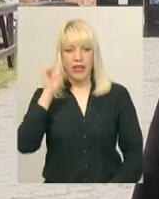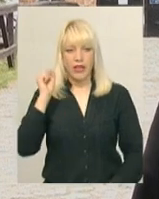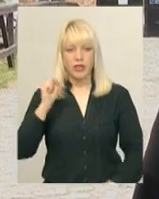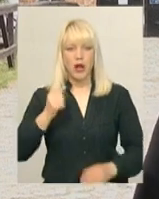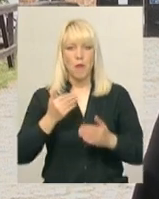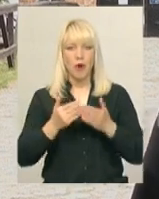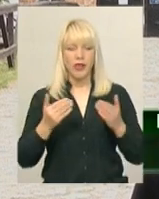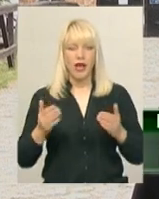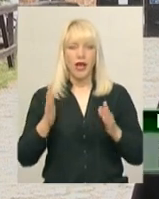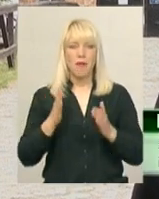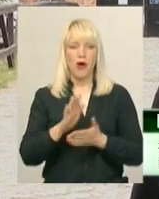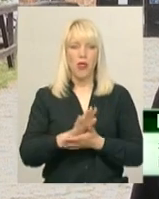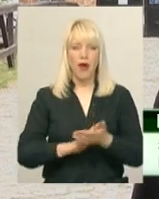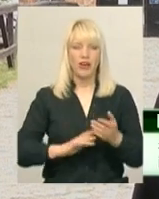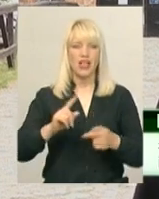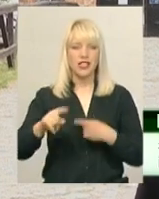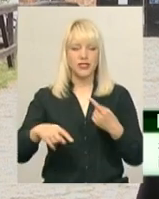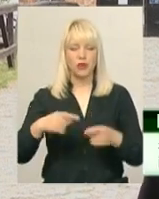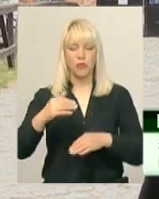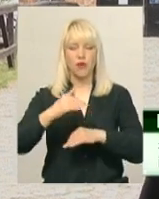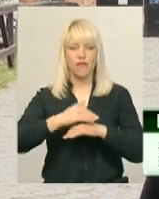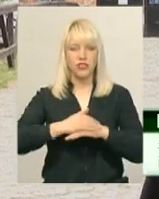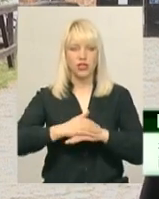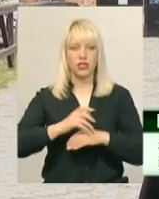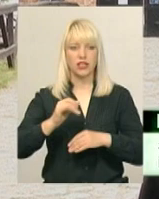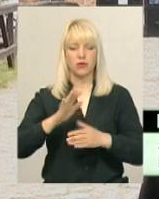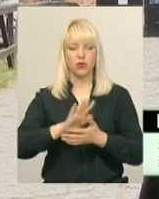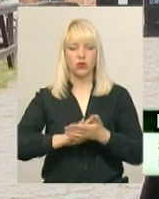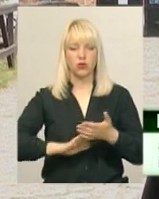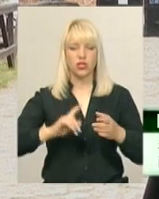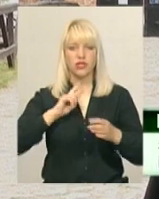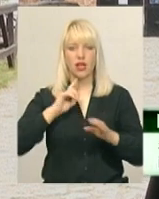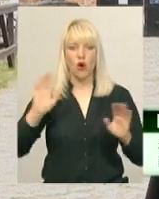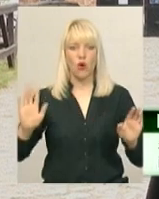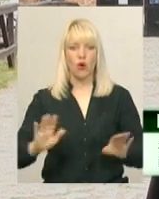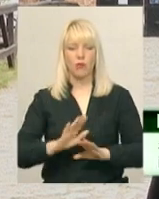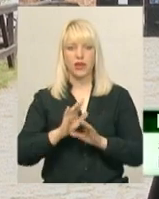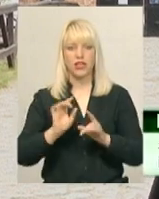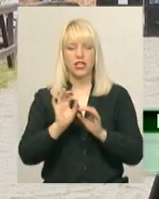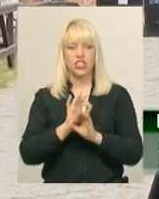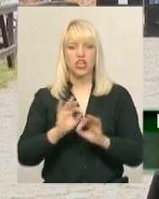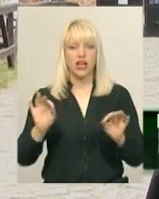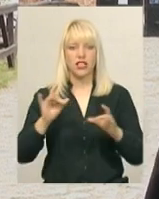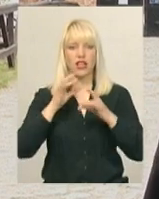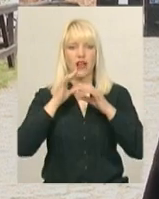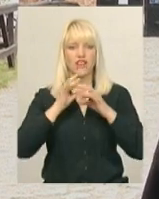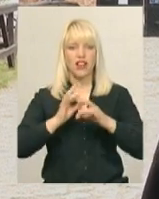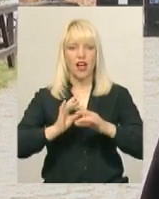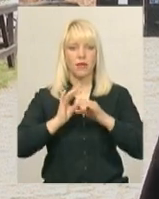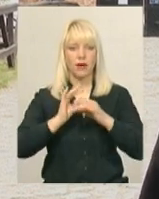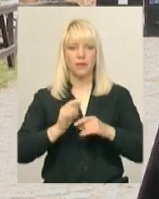продовжиться і наступного вечора. Продовжиться оперою «Чарівна флейта» – open-air формат.